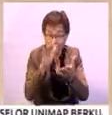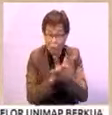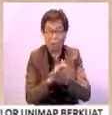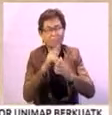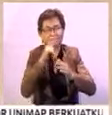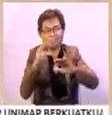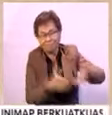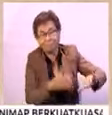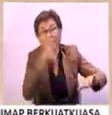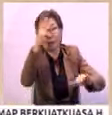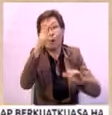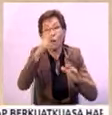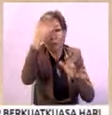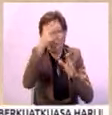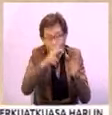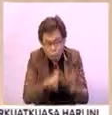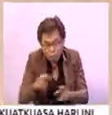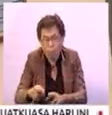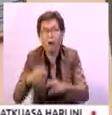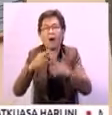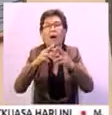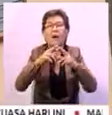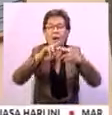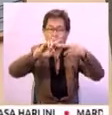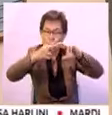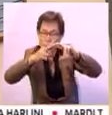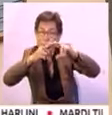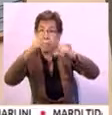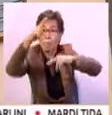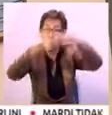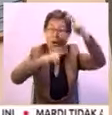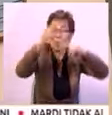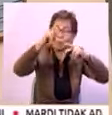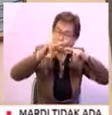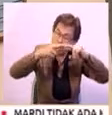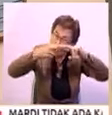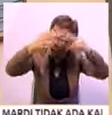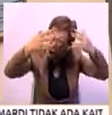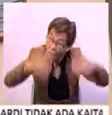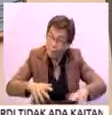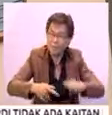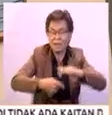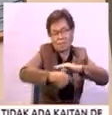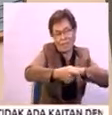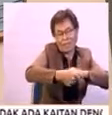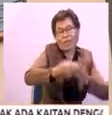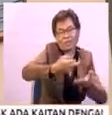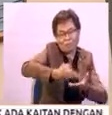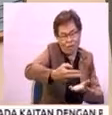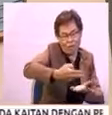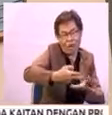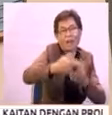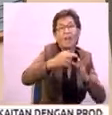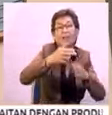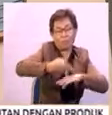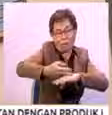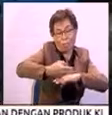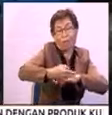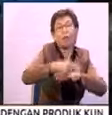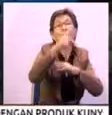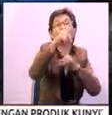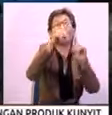dirancang dengan membaik pulih sumber bangunan sedia ada sebelum ditawar untuk disewa pasangan berkelayakan pada kadar